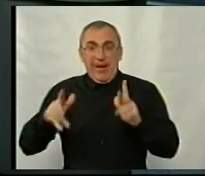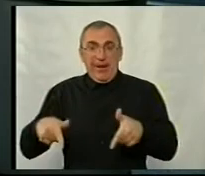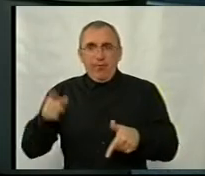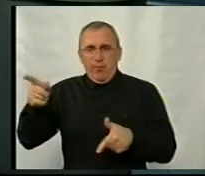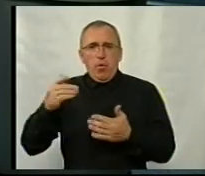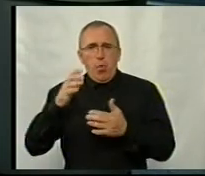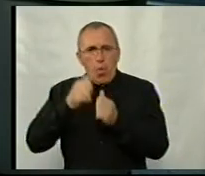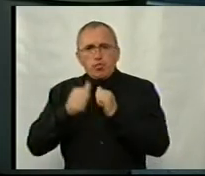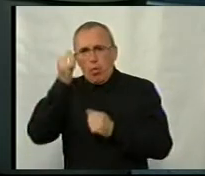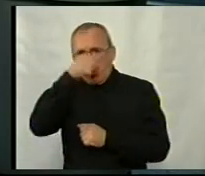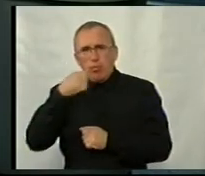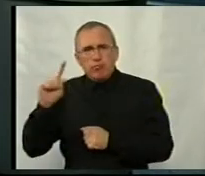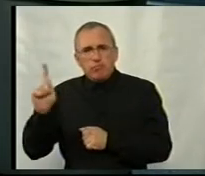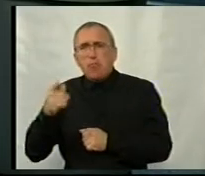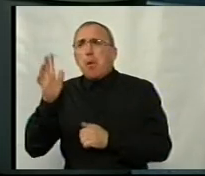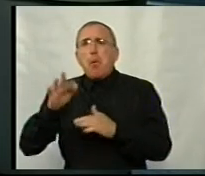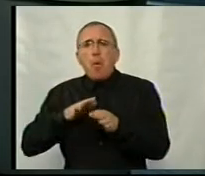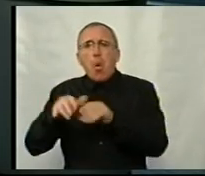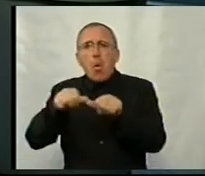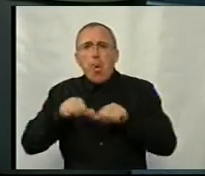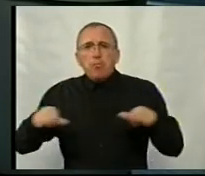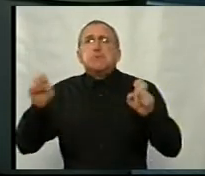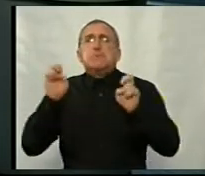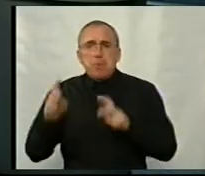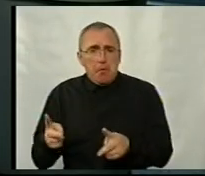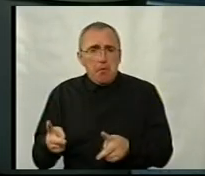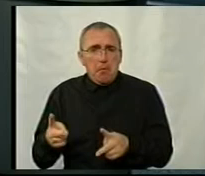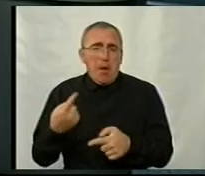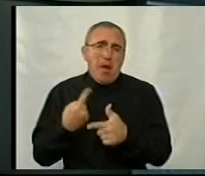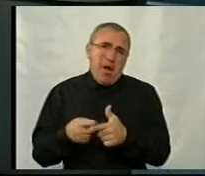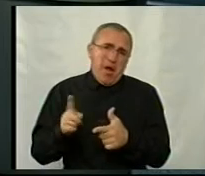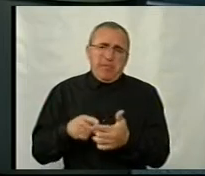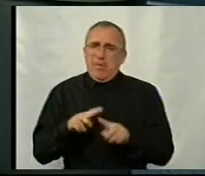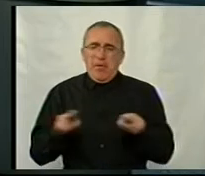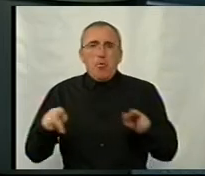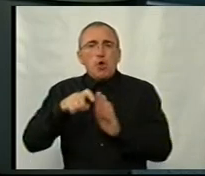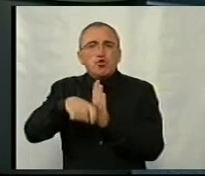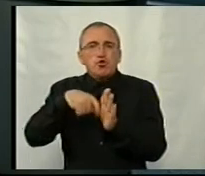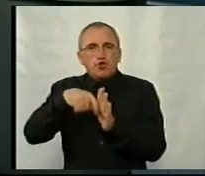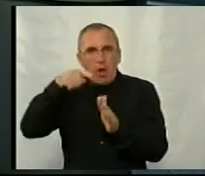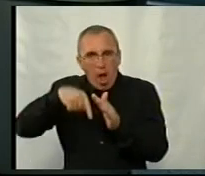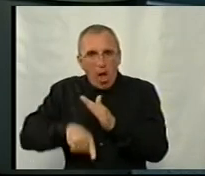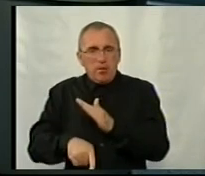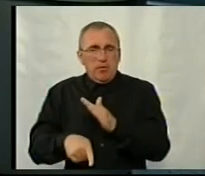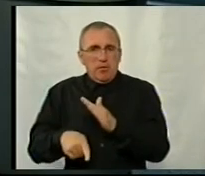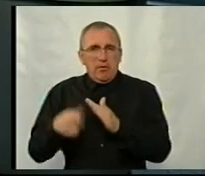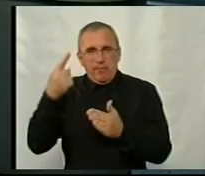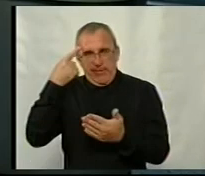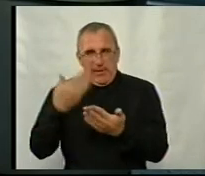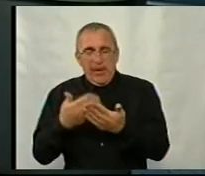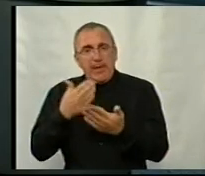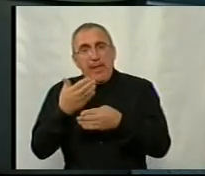проходять кожен рік, яким чином він проходив цю комісію. Або те ж саме, шахти. Ви натякаєте на те, що є